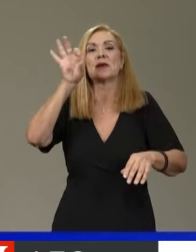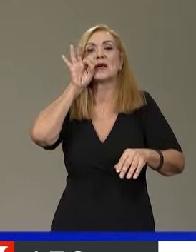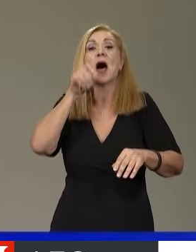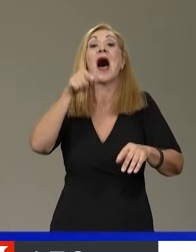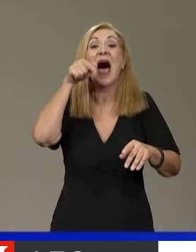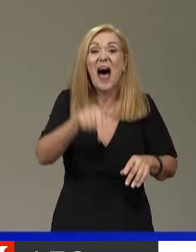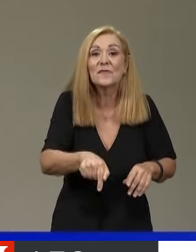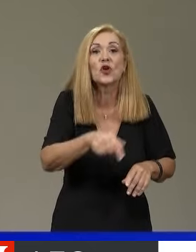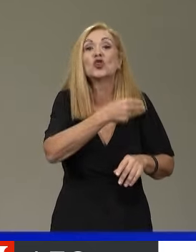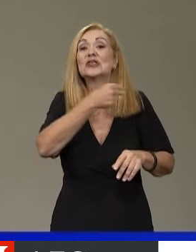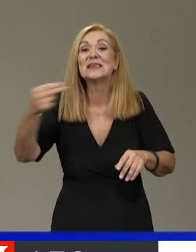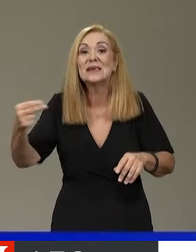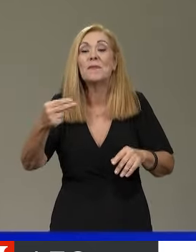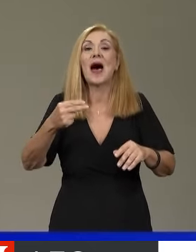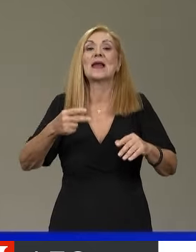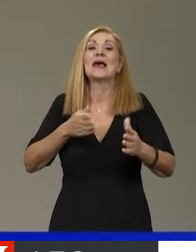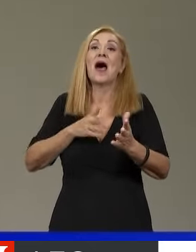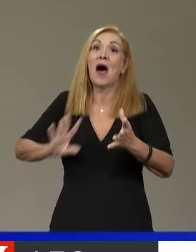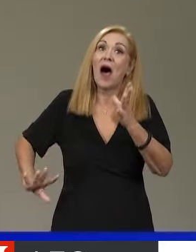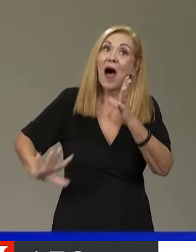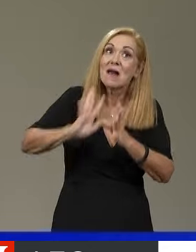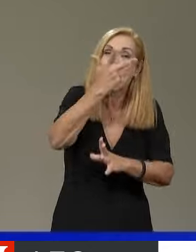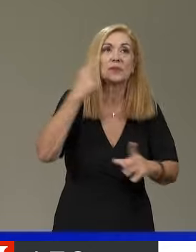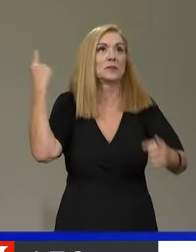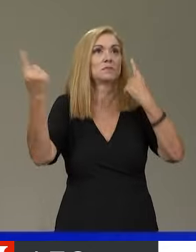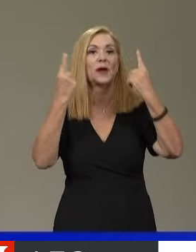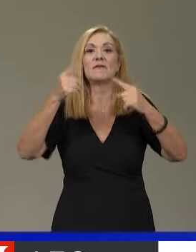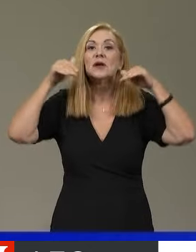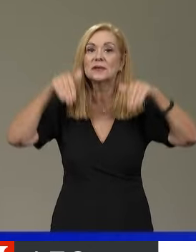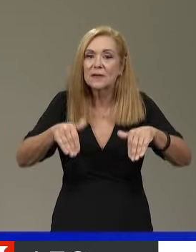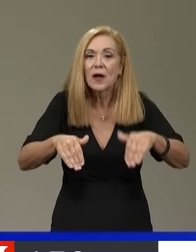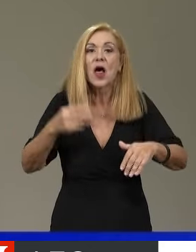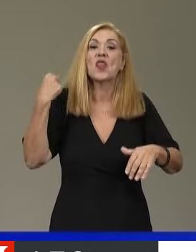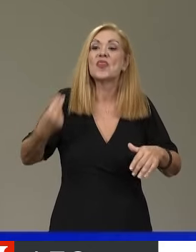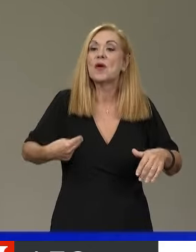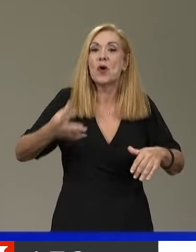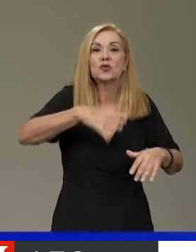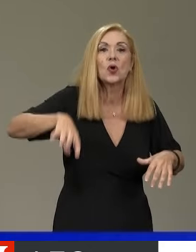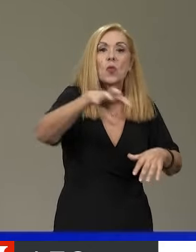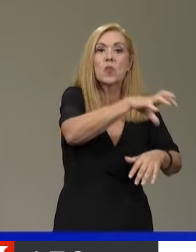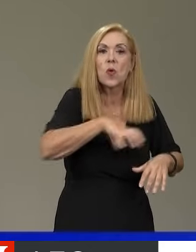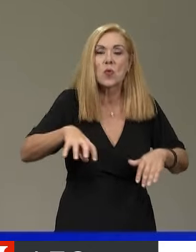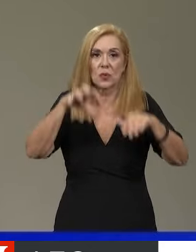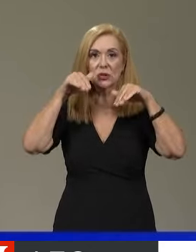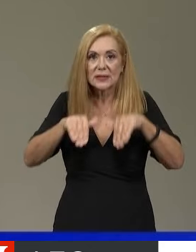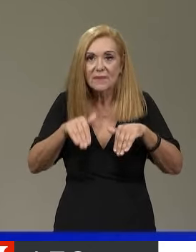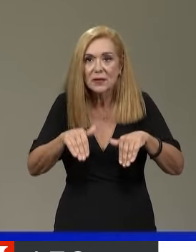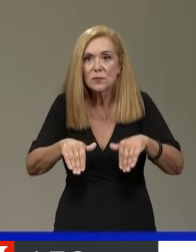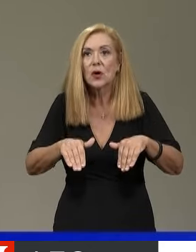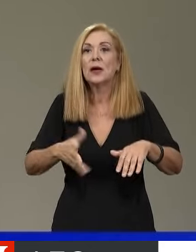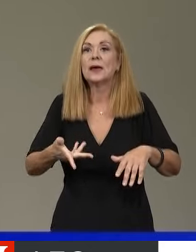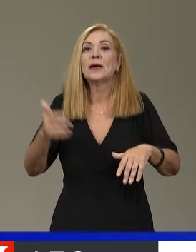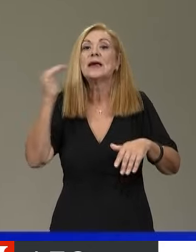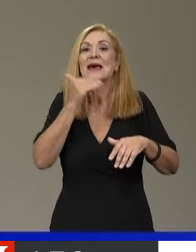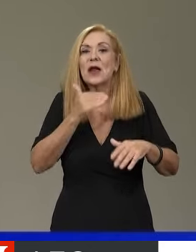σημαίνει ισόρροπη ανάπτυξη, με σεβασμό στο περιβάλλον, σεβασμό στο δημόσιο χώρο, αλλά και με μία σύγχρονη ανάπτυξιακή